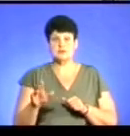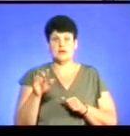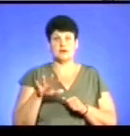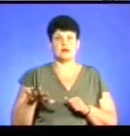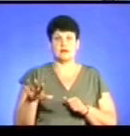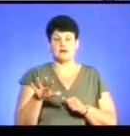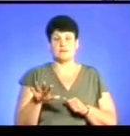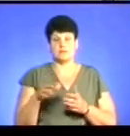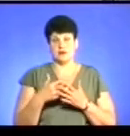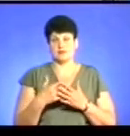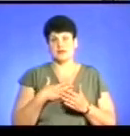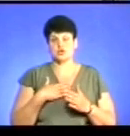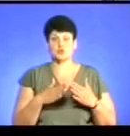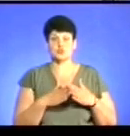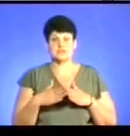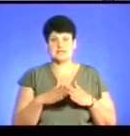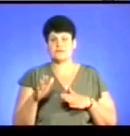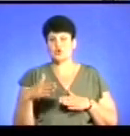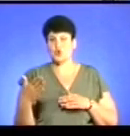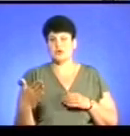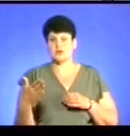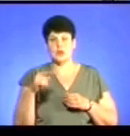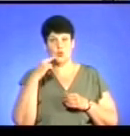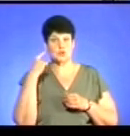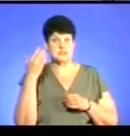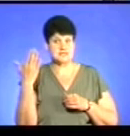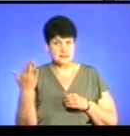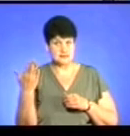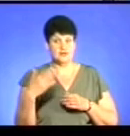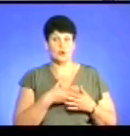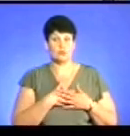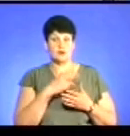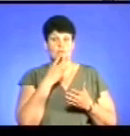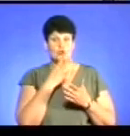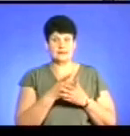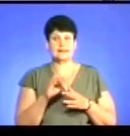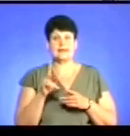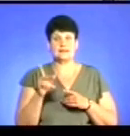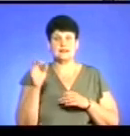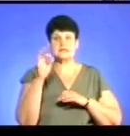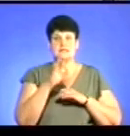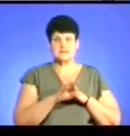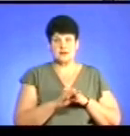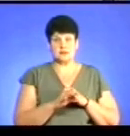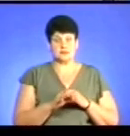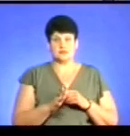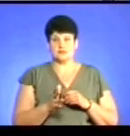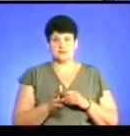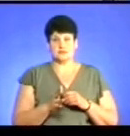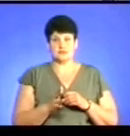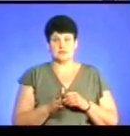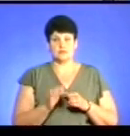наших сусідів зі сторони Росії, зокрема, які люблять показувати, як на Заході терпимо ставляться до різних